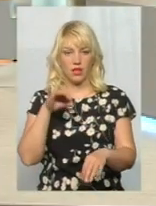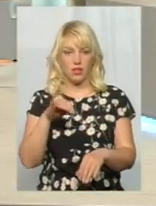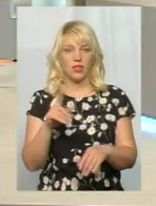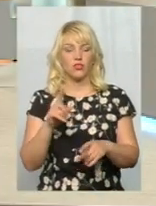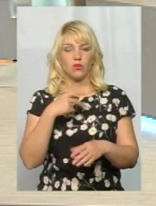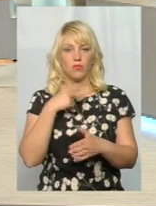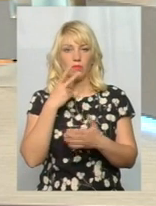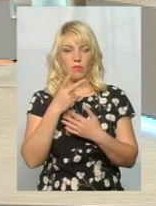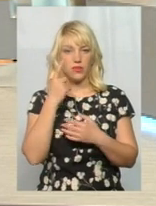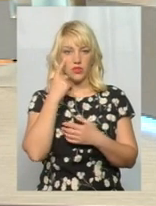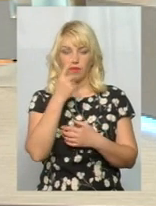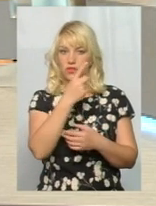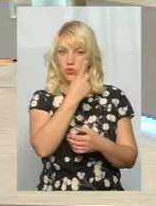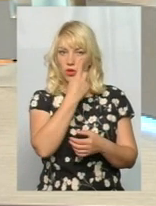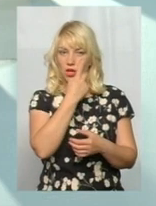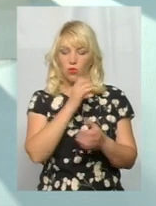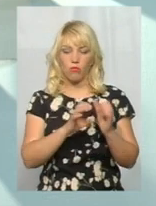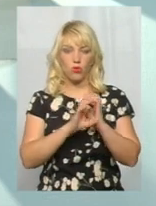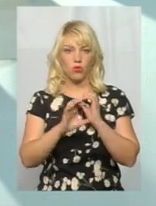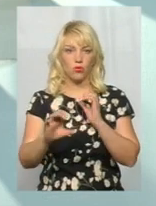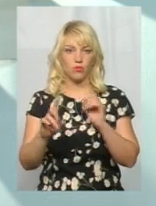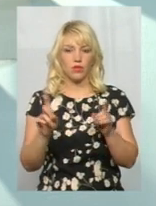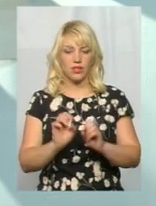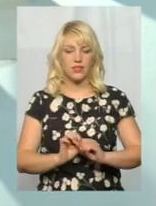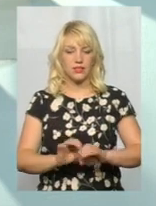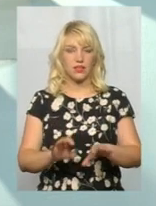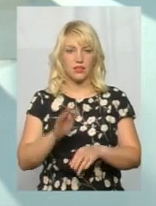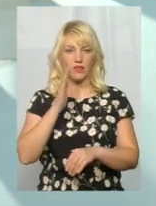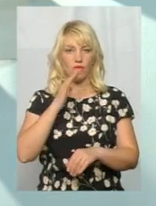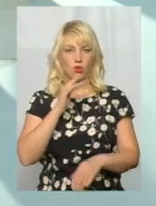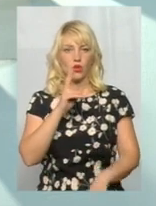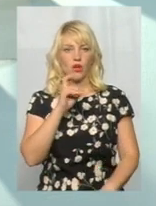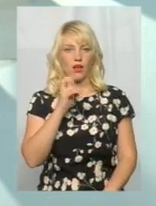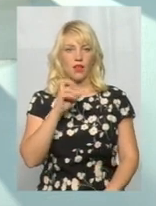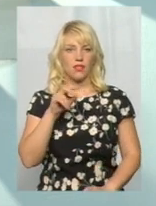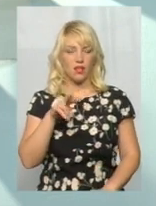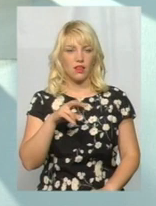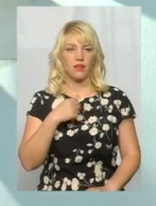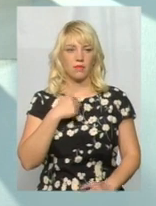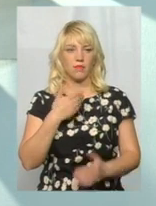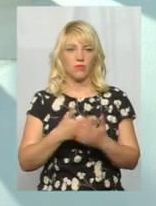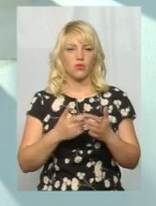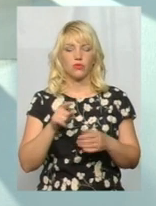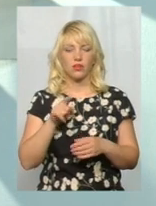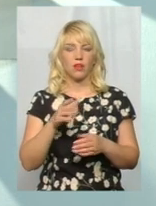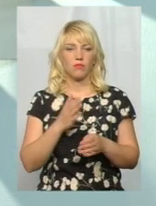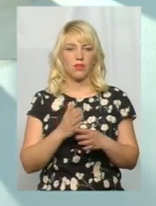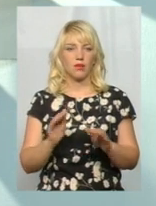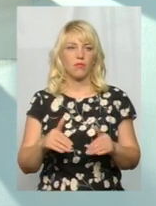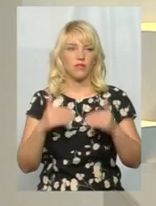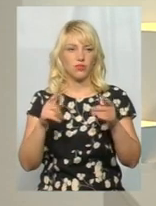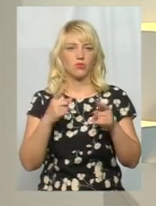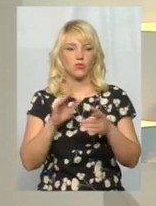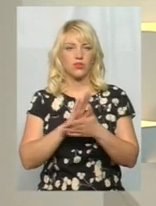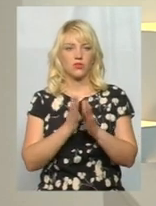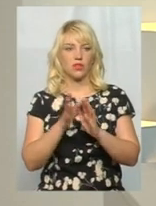на трубі, по якій скидаються води з водоканалу, то я вже припускаю, що там є перевищення, тому що ситуація погіршилась.